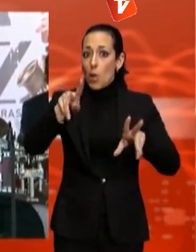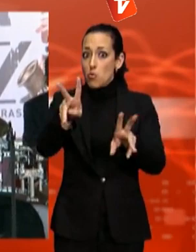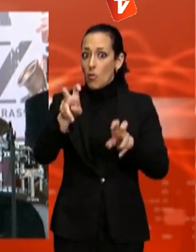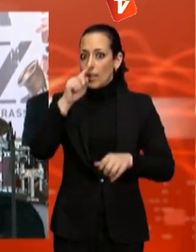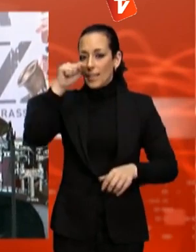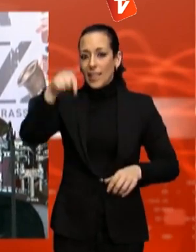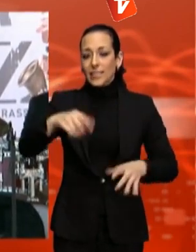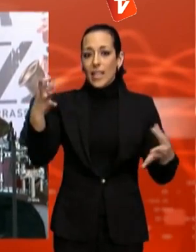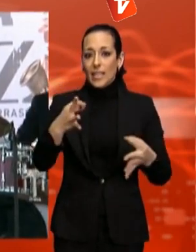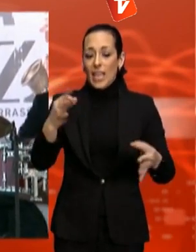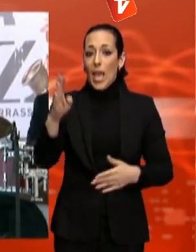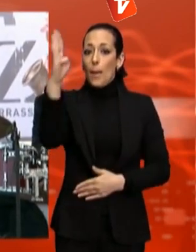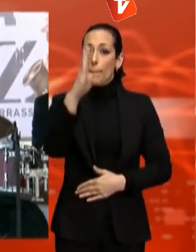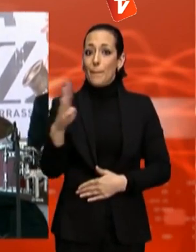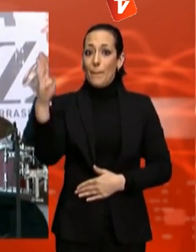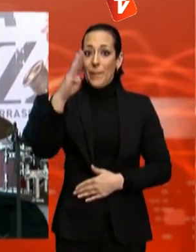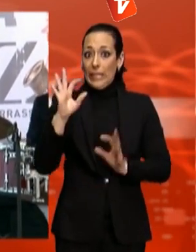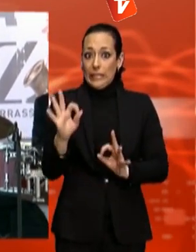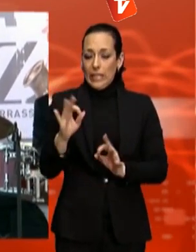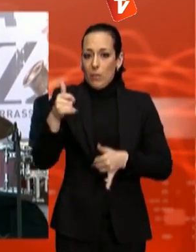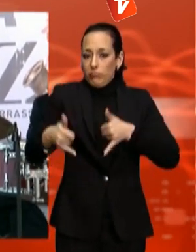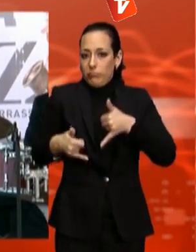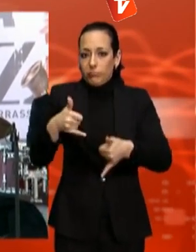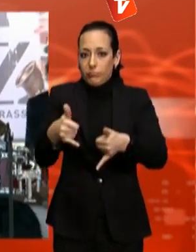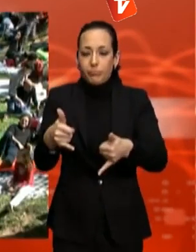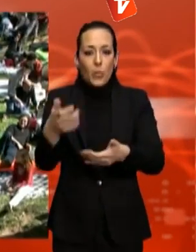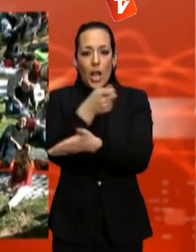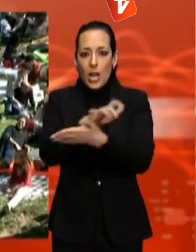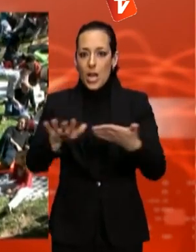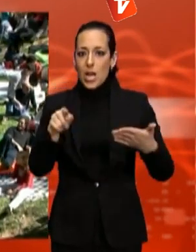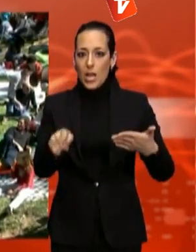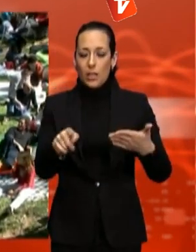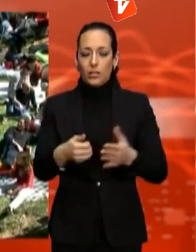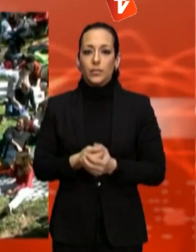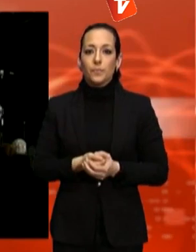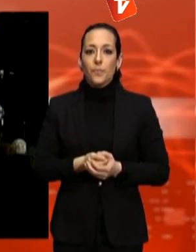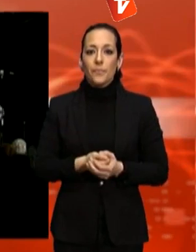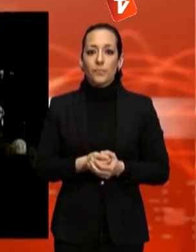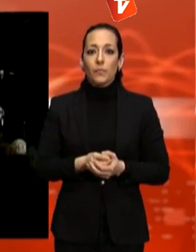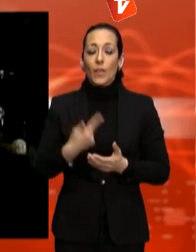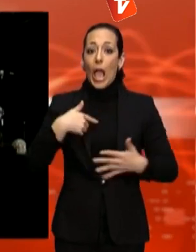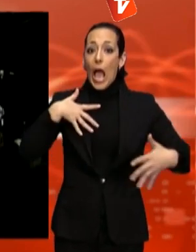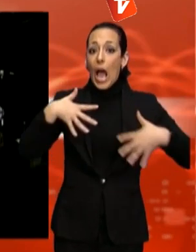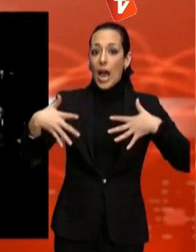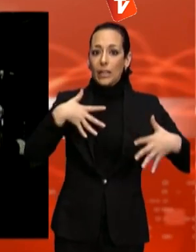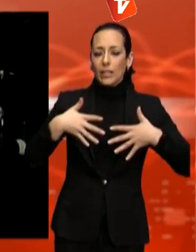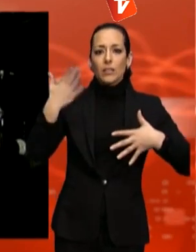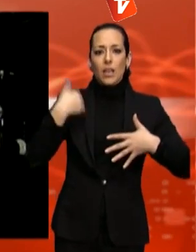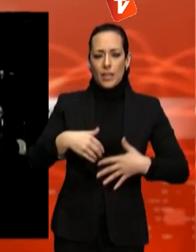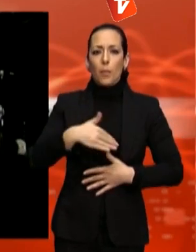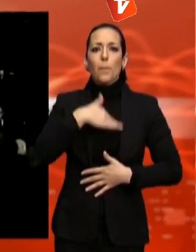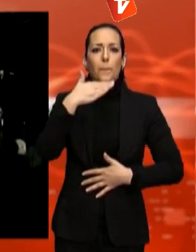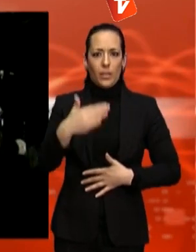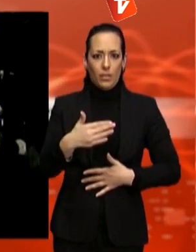complementant l'oferta musical de la jornada lúdica i més multitudinària del festival. Els artistes ja anunciats,